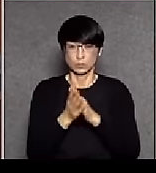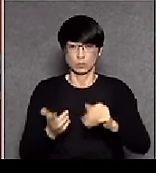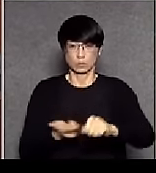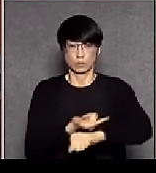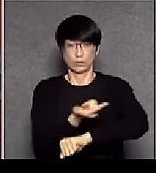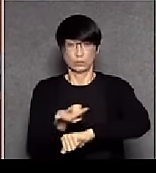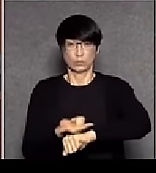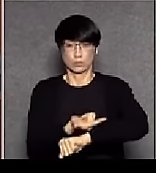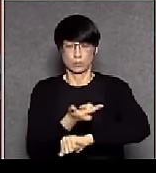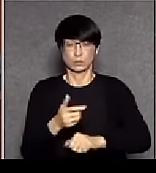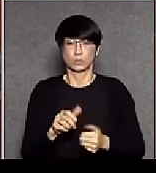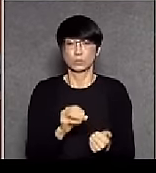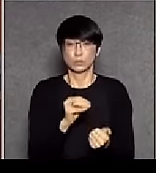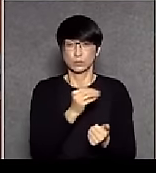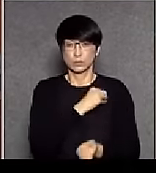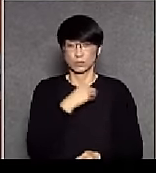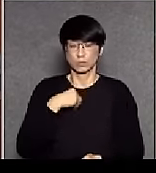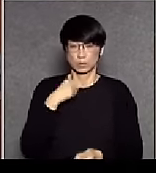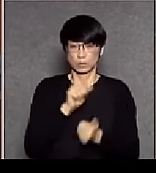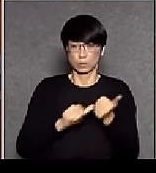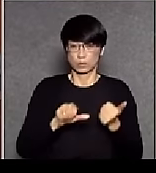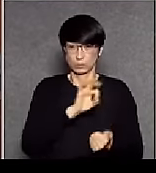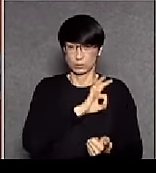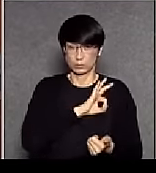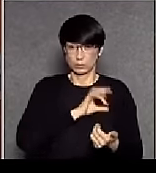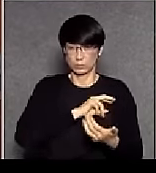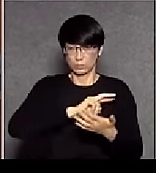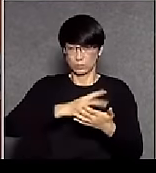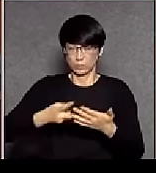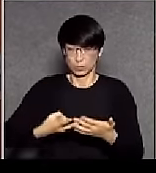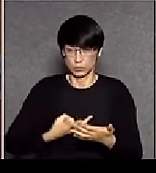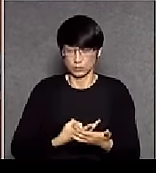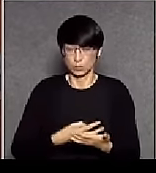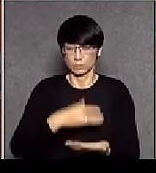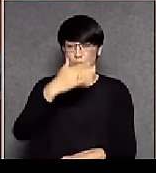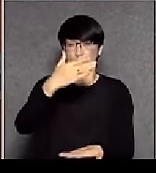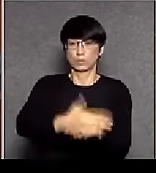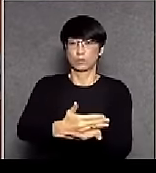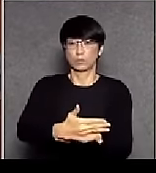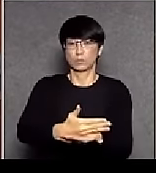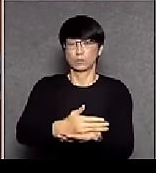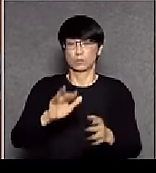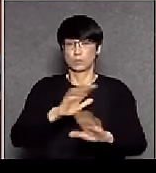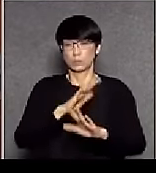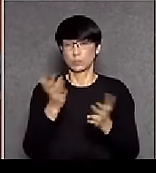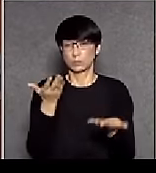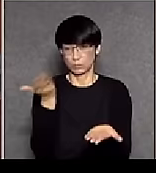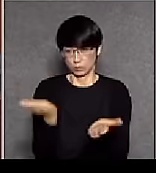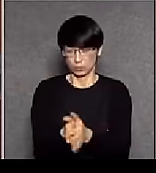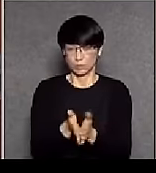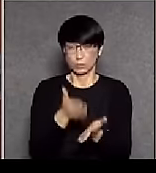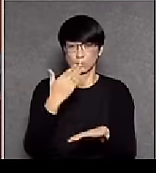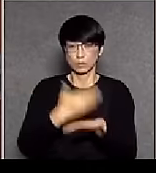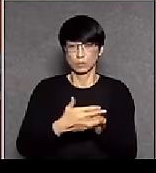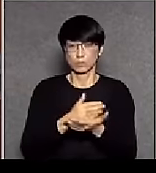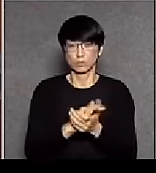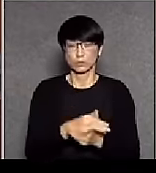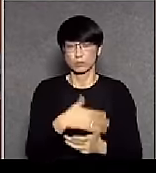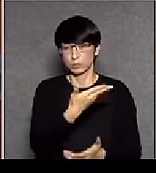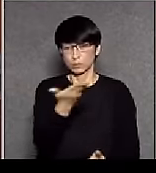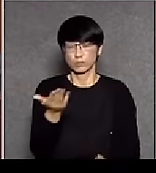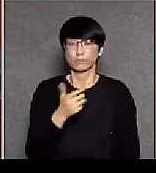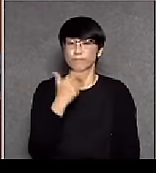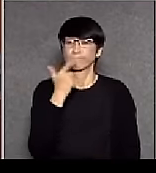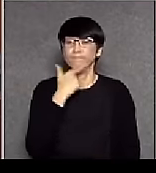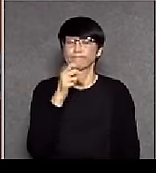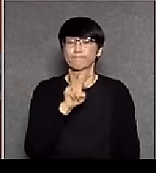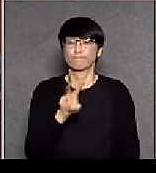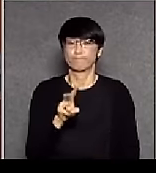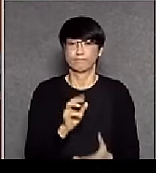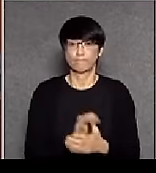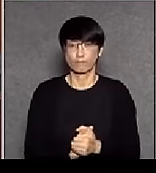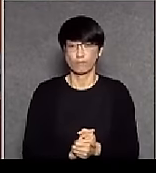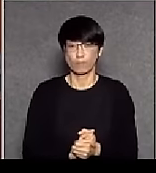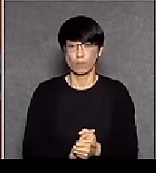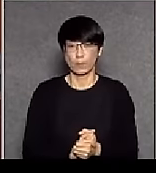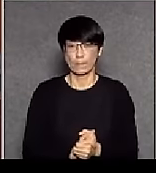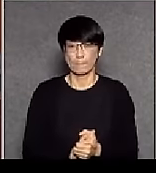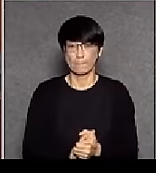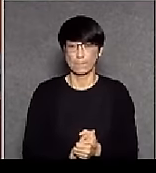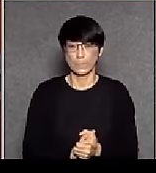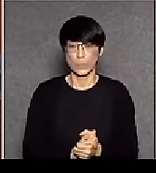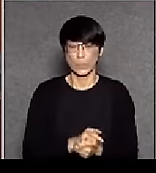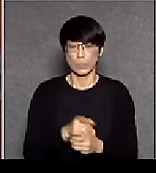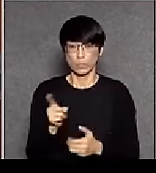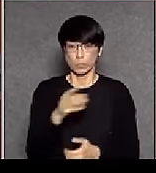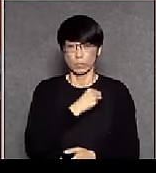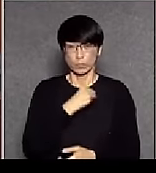會改法可以說行人止步,寸部難行大家都不想見到已經肯定這個